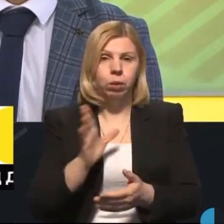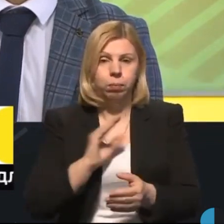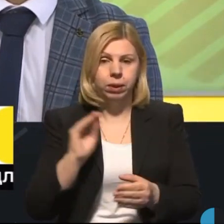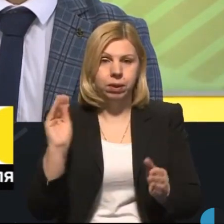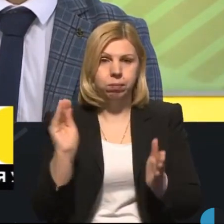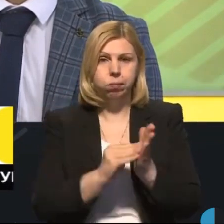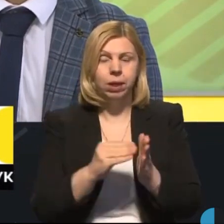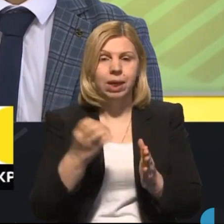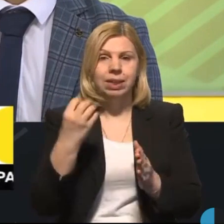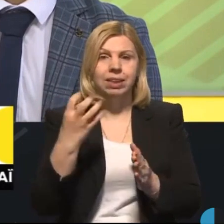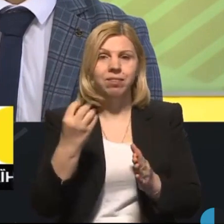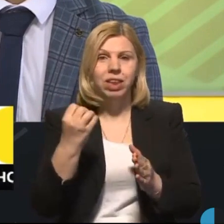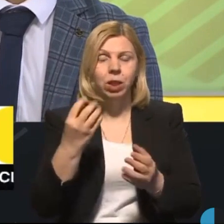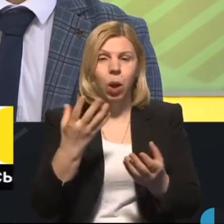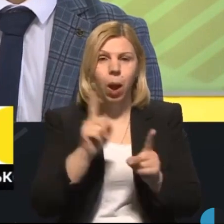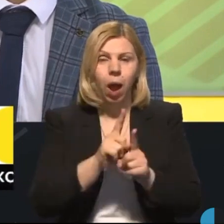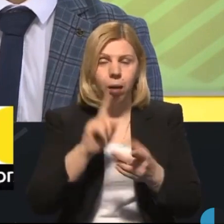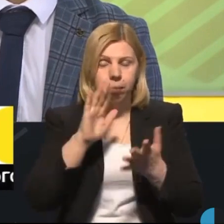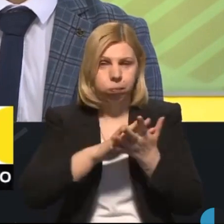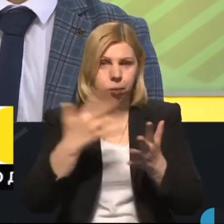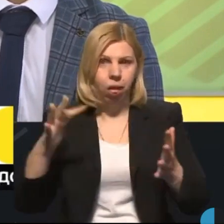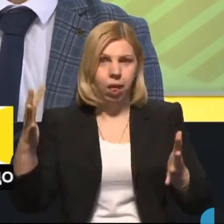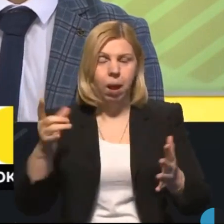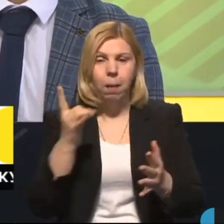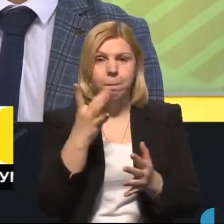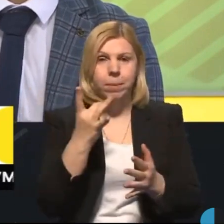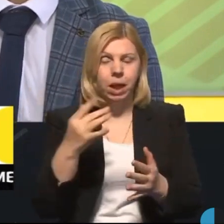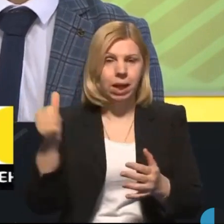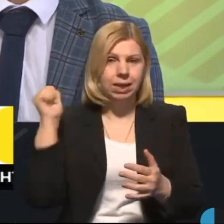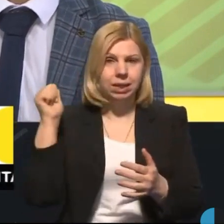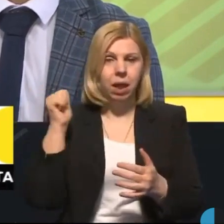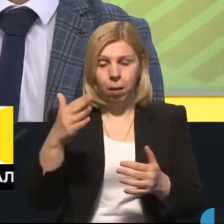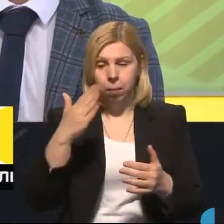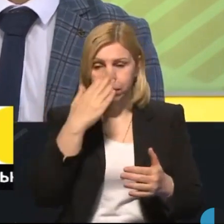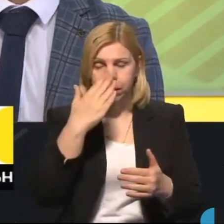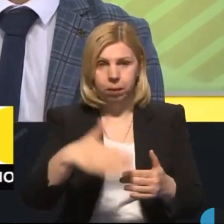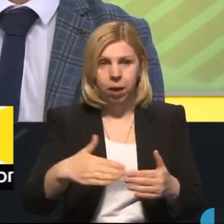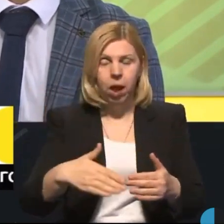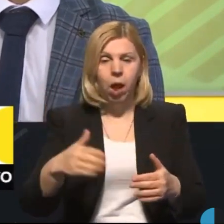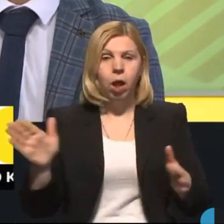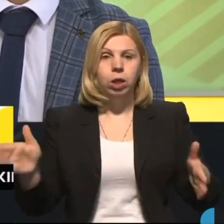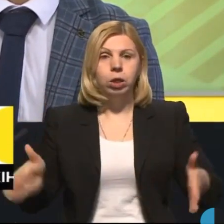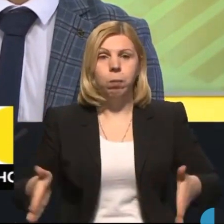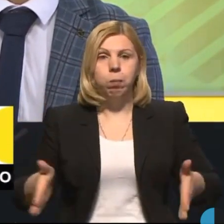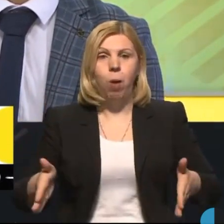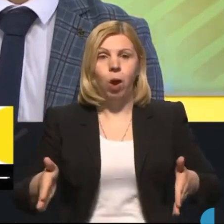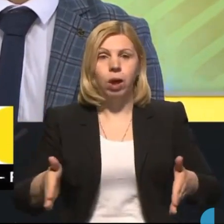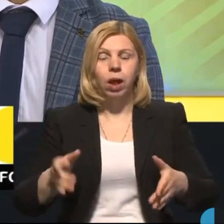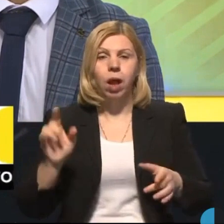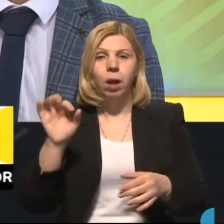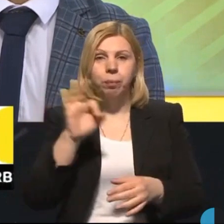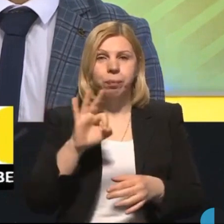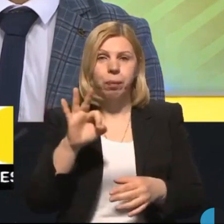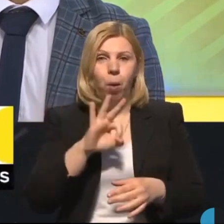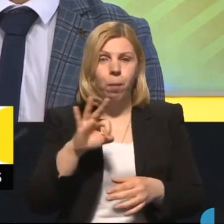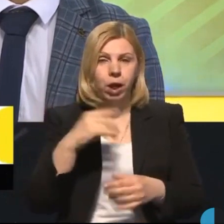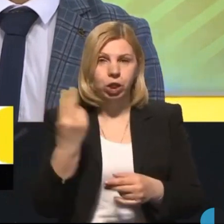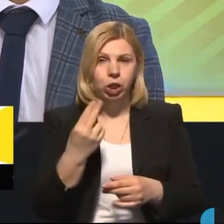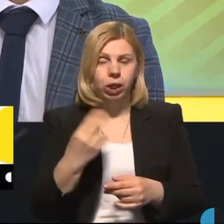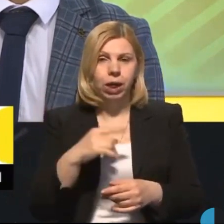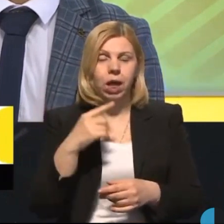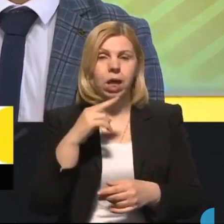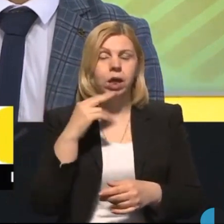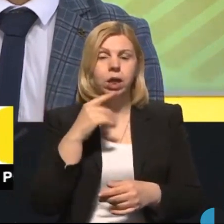світловідбивачами білого кольору попереду, з боків помаранчевого кольору і